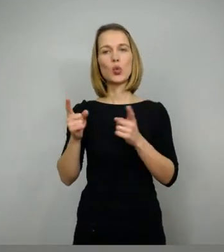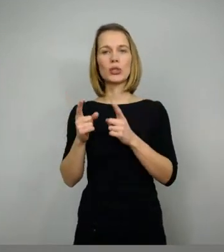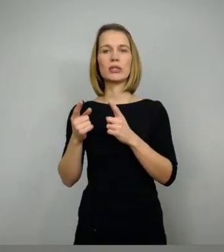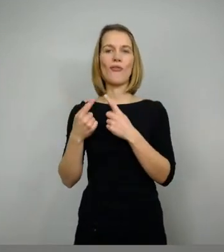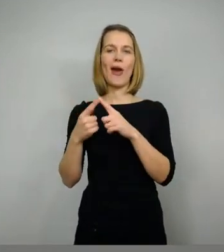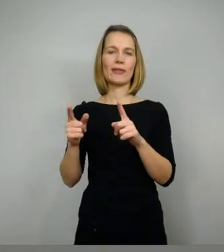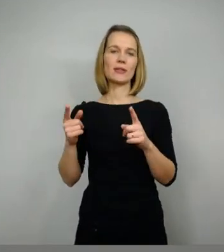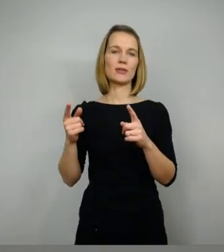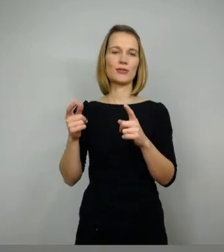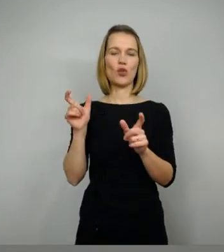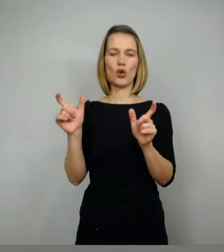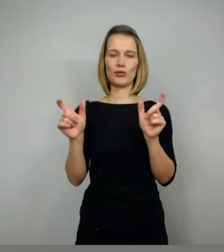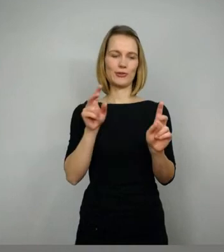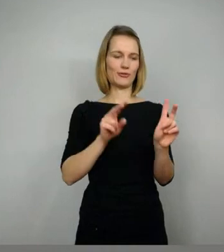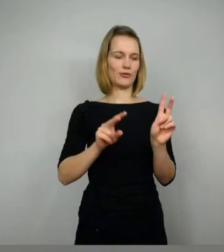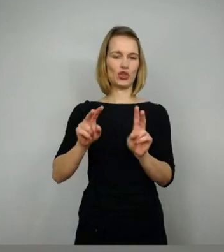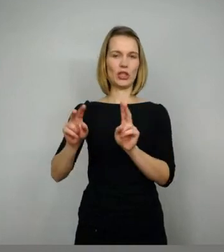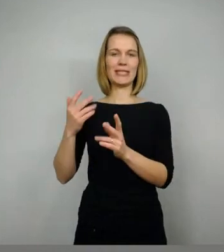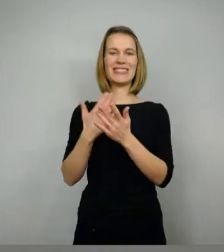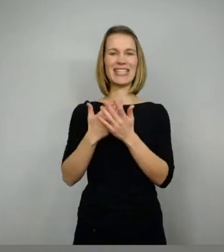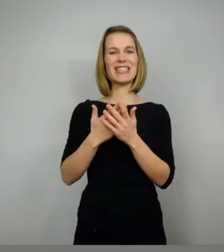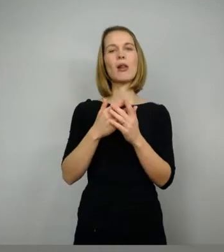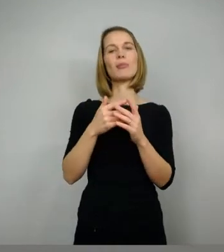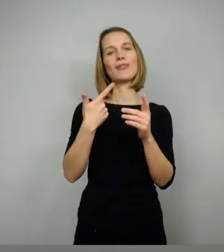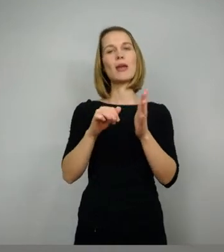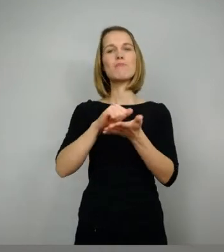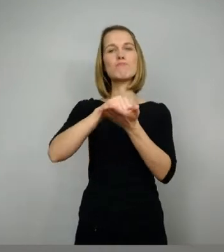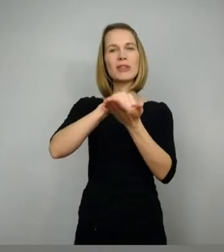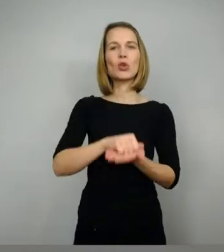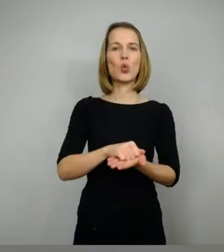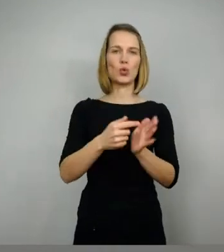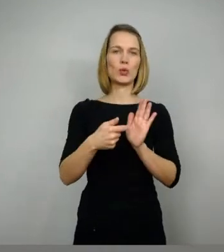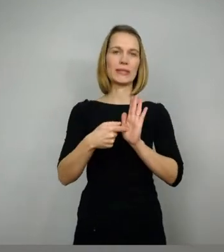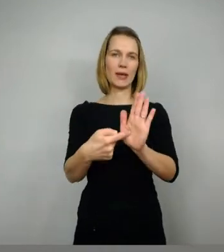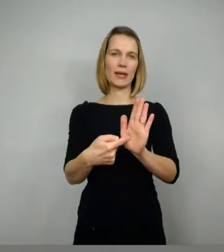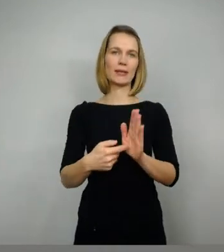kurz gesprochen. Also das ist einfach nur die Längenmarkierung, die es gibt.